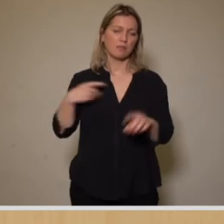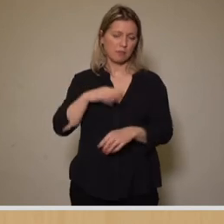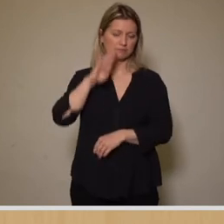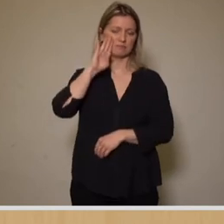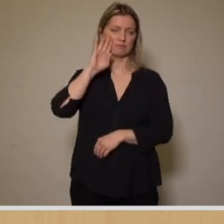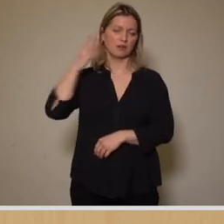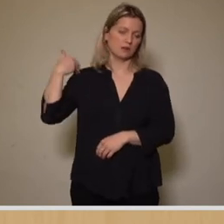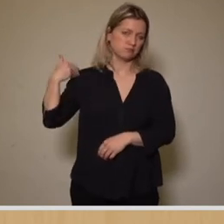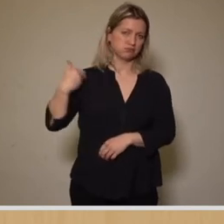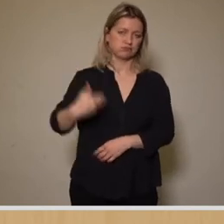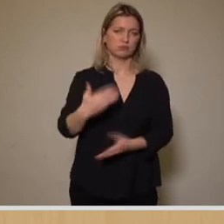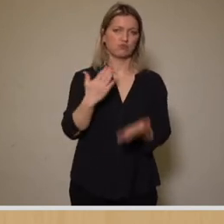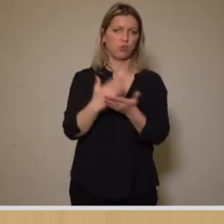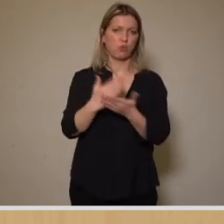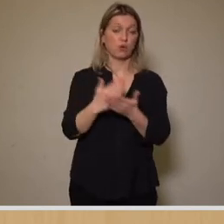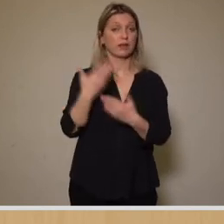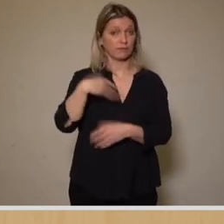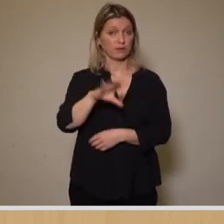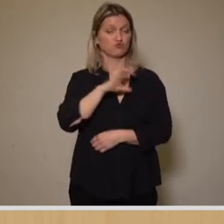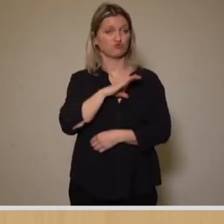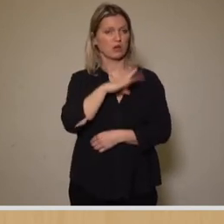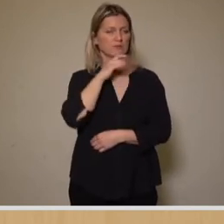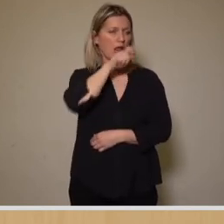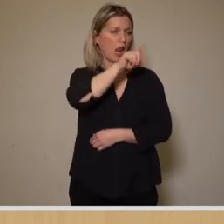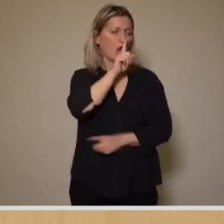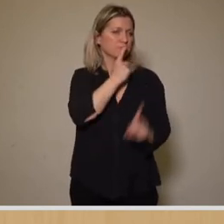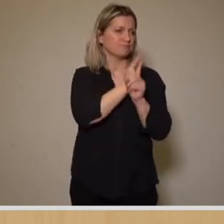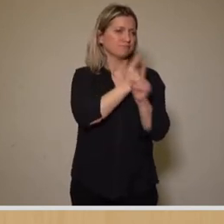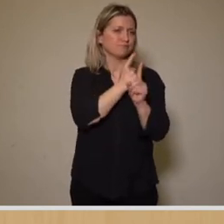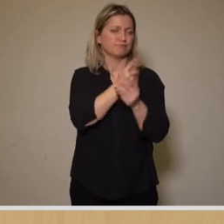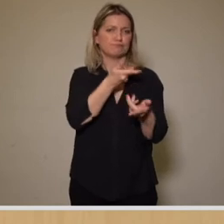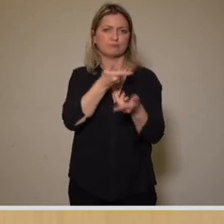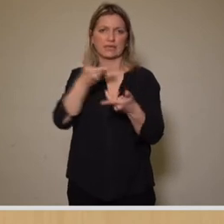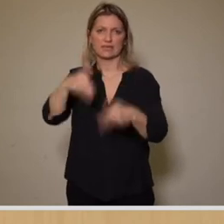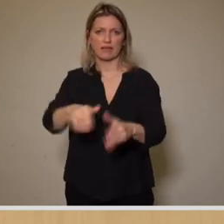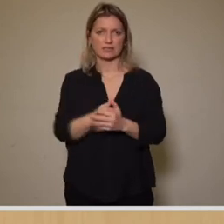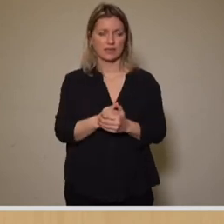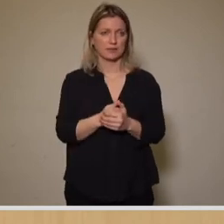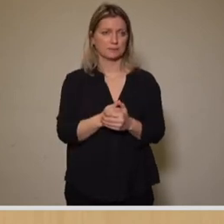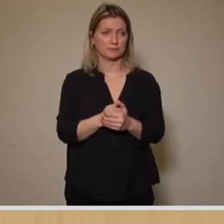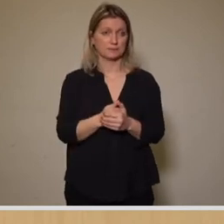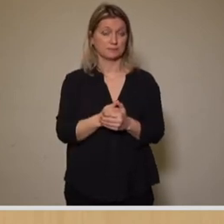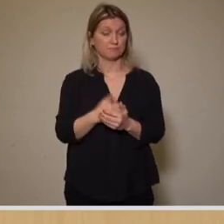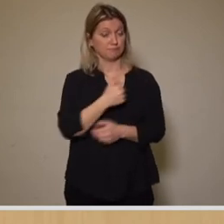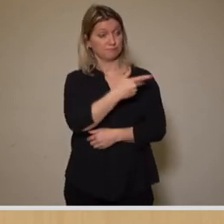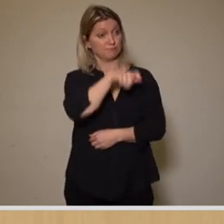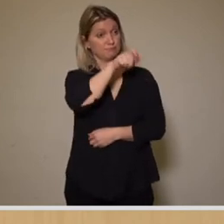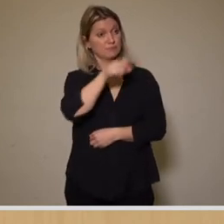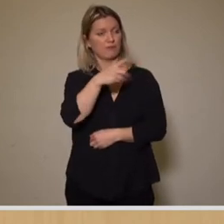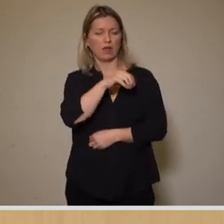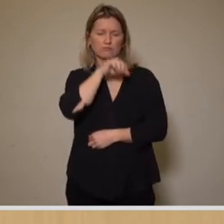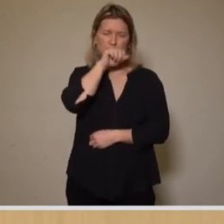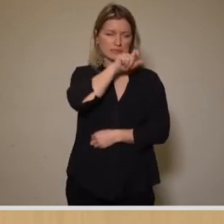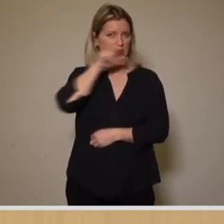Gelegenheiten mit recht vielen Menschen darüber zu sprechen. Besonders intensiv waren die Gespräche von den Menschen, die dieses Bad lieben,